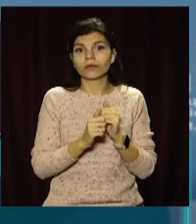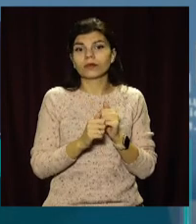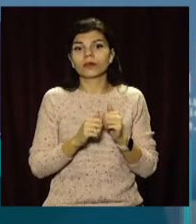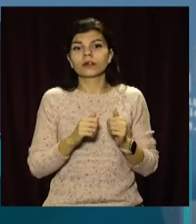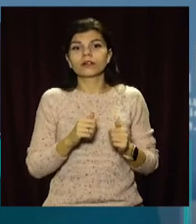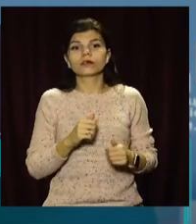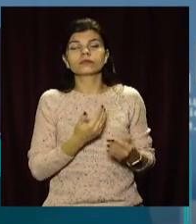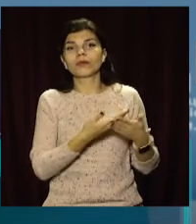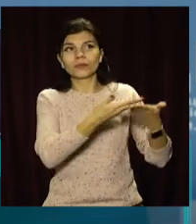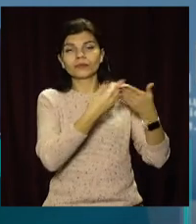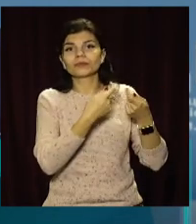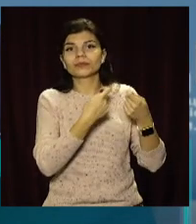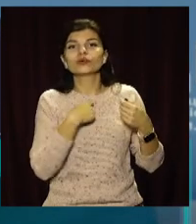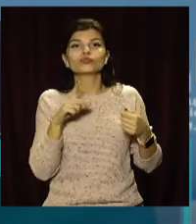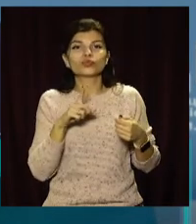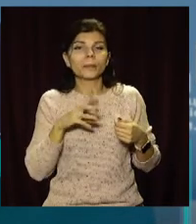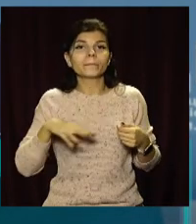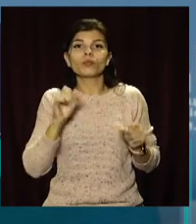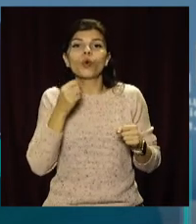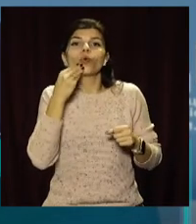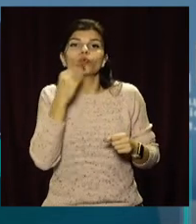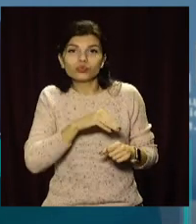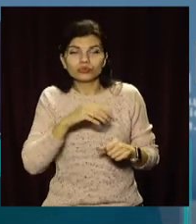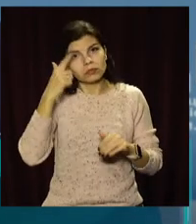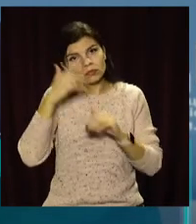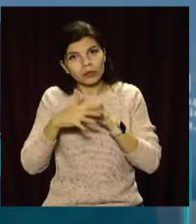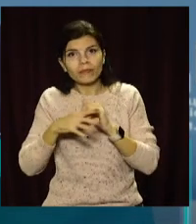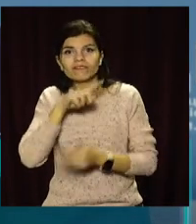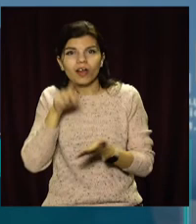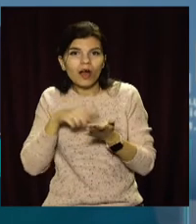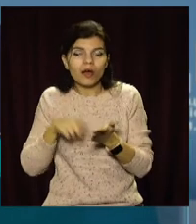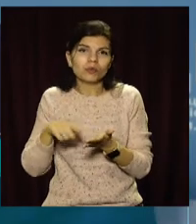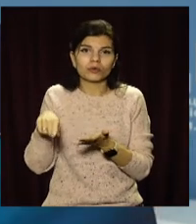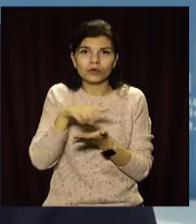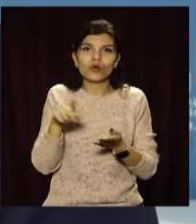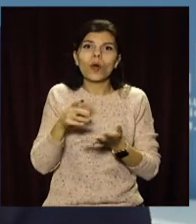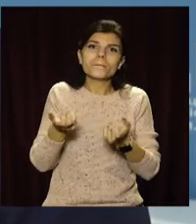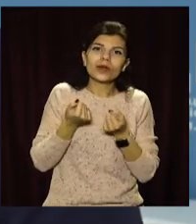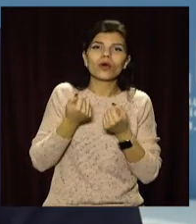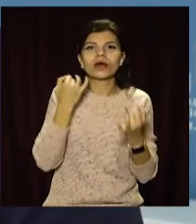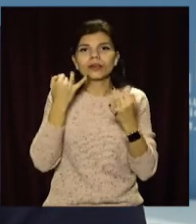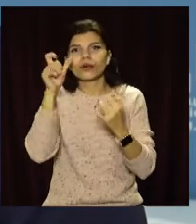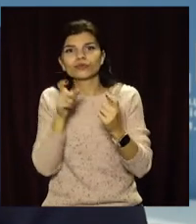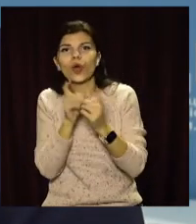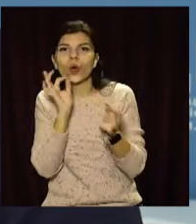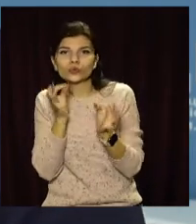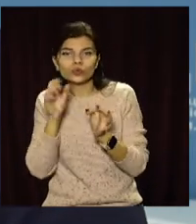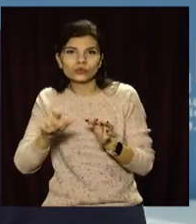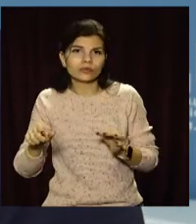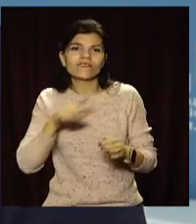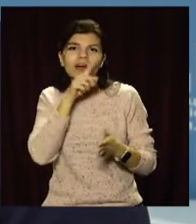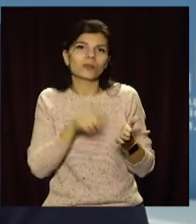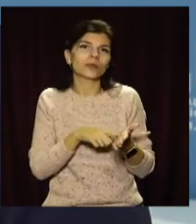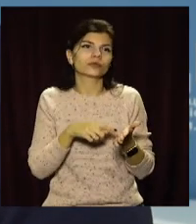нам предоставляє, для того, щоб ми могли краще ориентироваться во всіх вопросах прийома граждан, консультации граждан, в